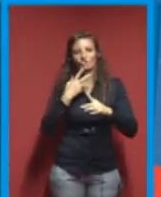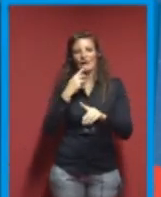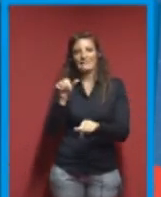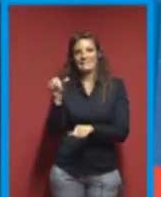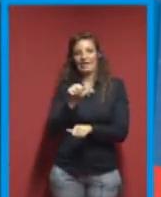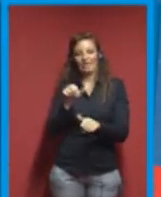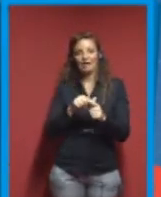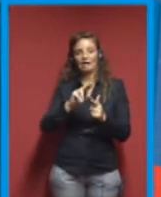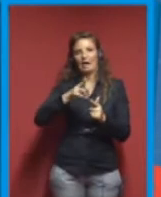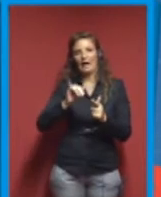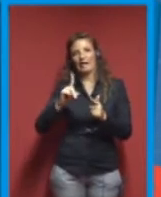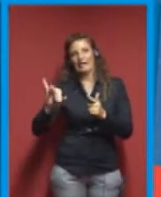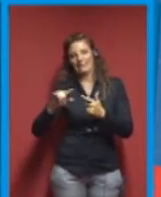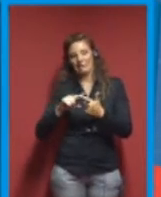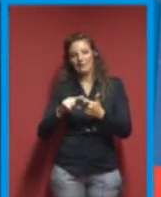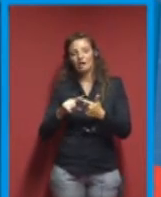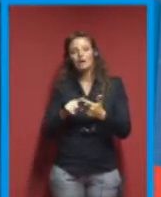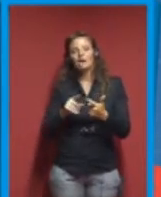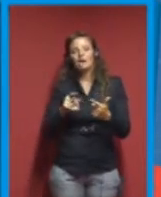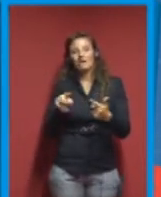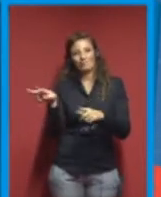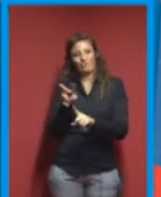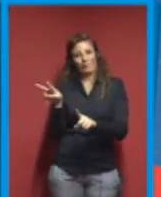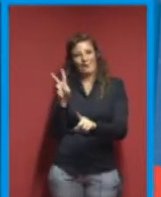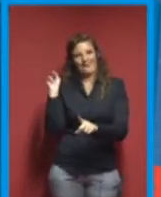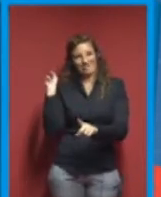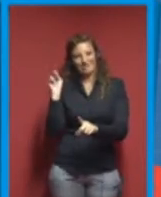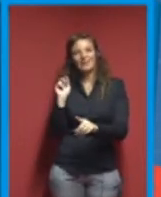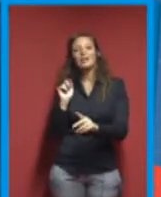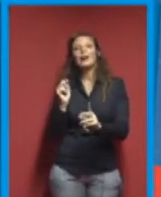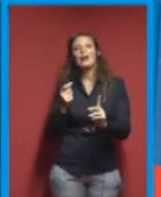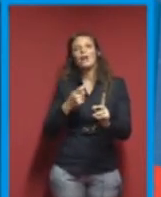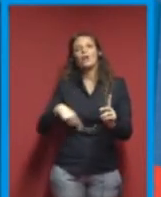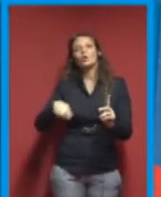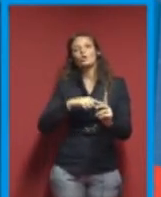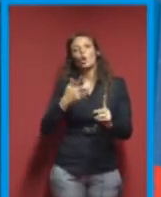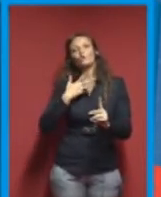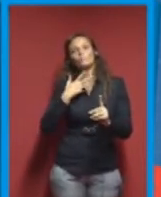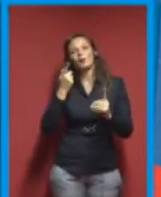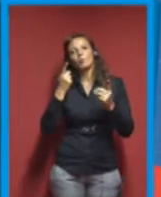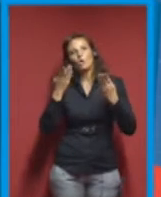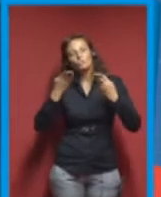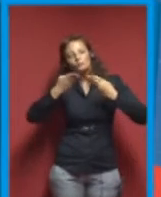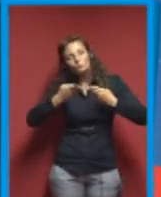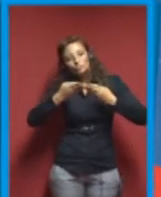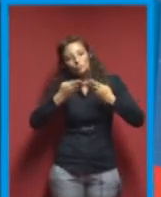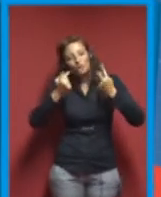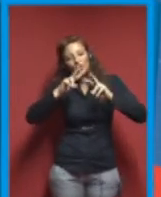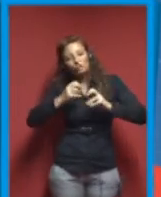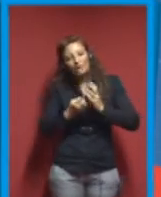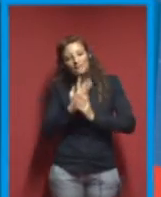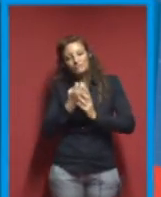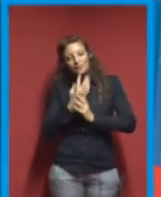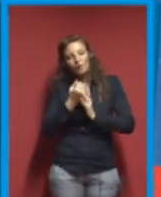questo è Adi. E noi abbiamo un studio di ricerca e sviluppo che si chiama Note